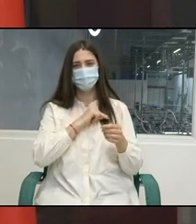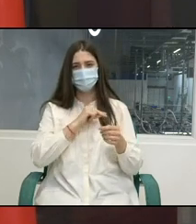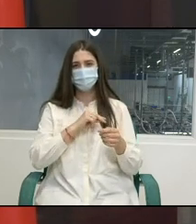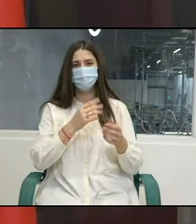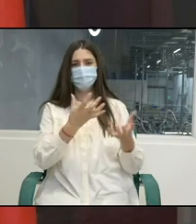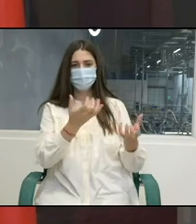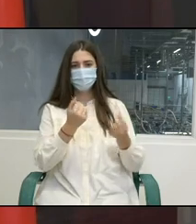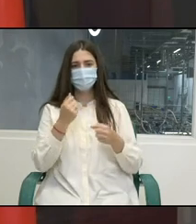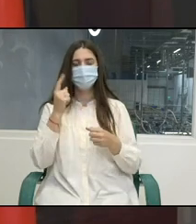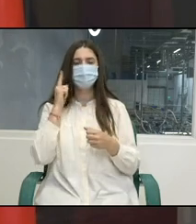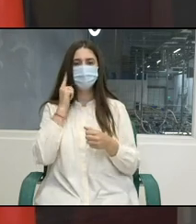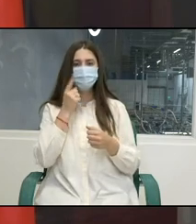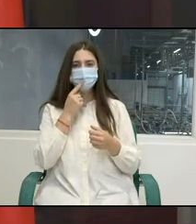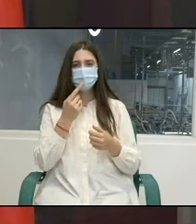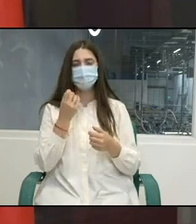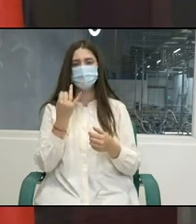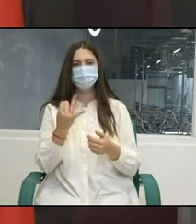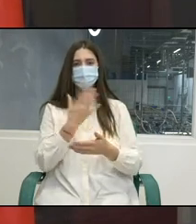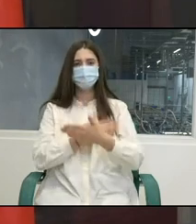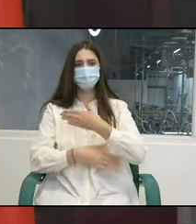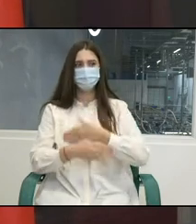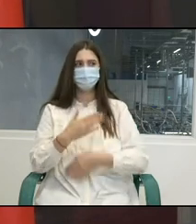angajeze de asemene persoane.